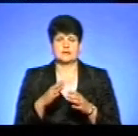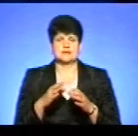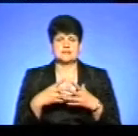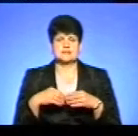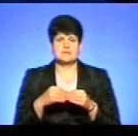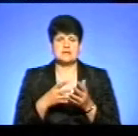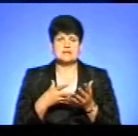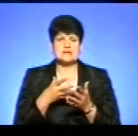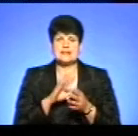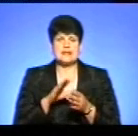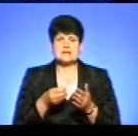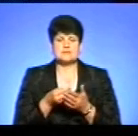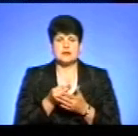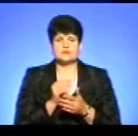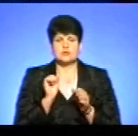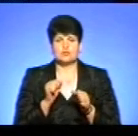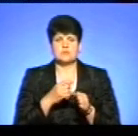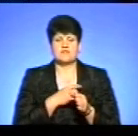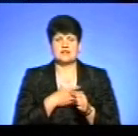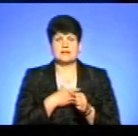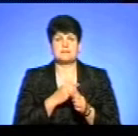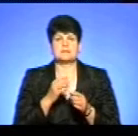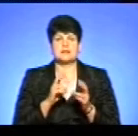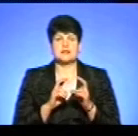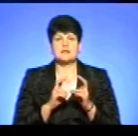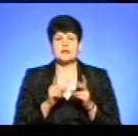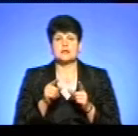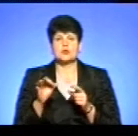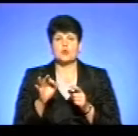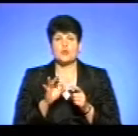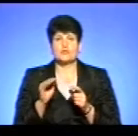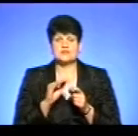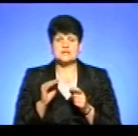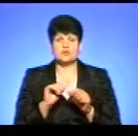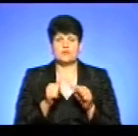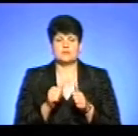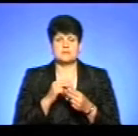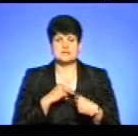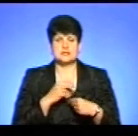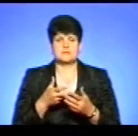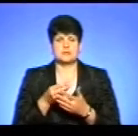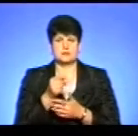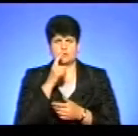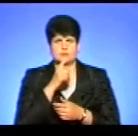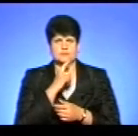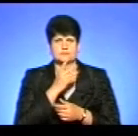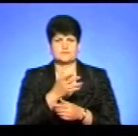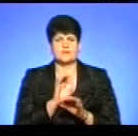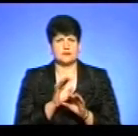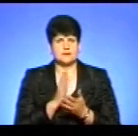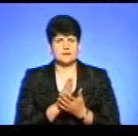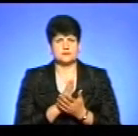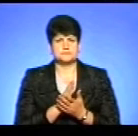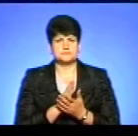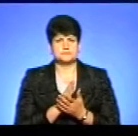можуть власники приватних підприємств, але їхні офіційно оформлені і працівники платитимуть. Чому так не розуміють? Чи є у вас пояснення?